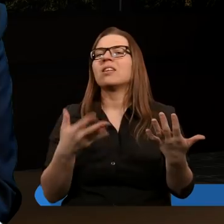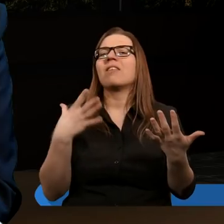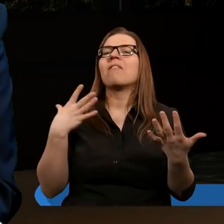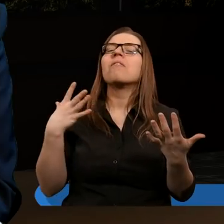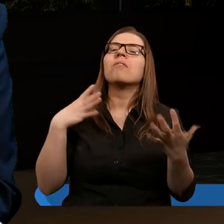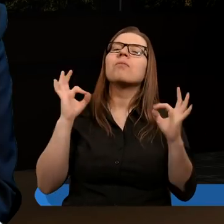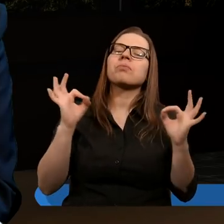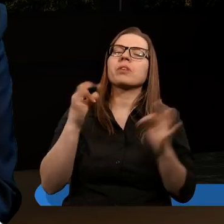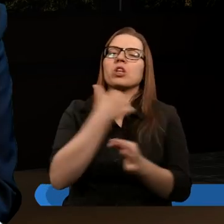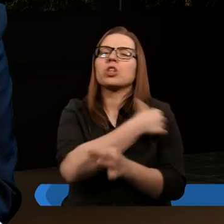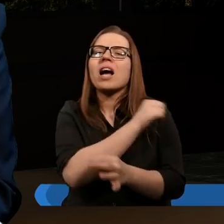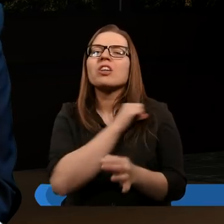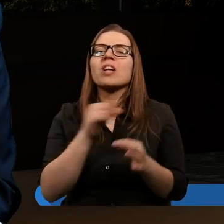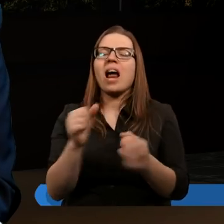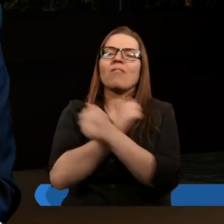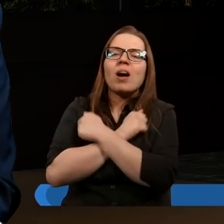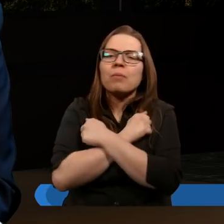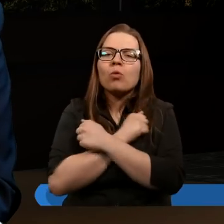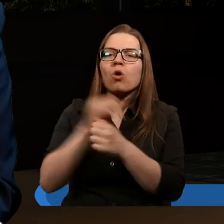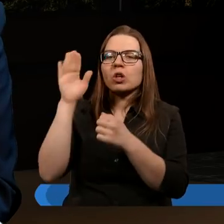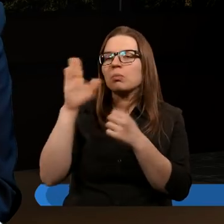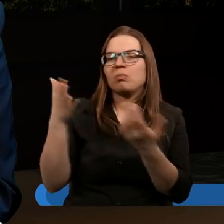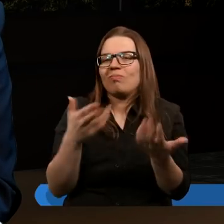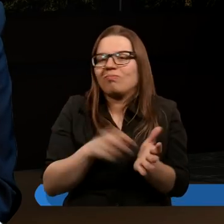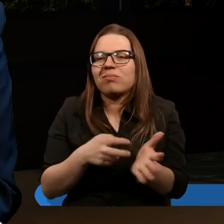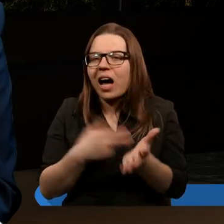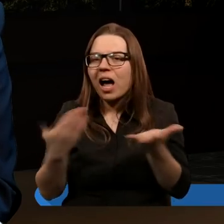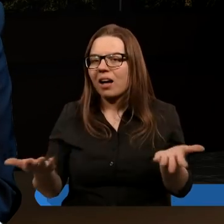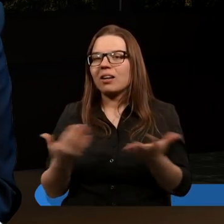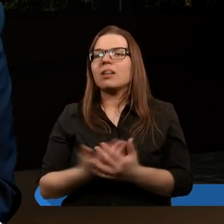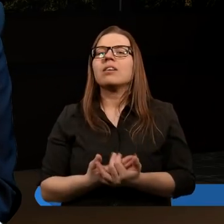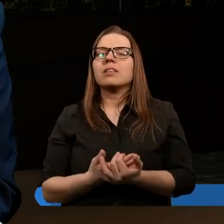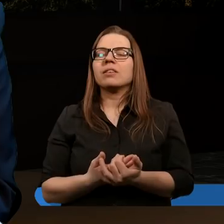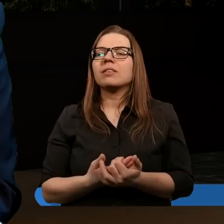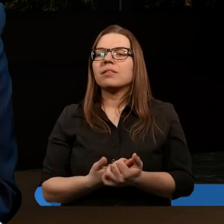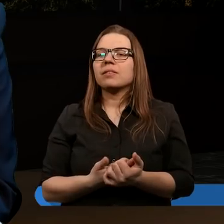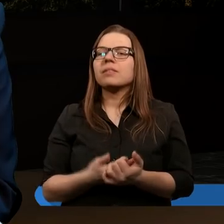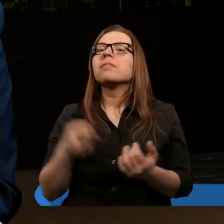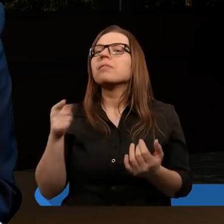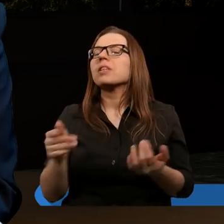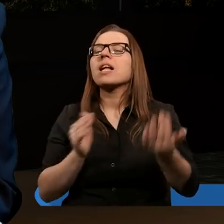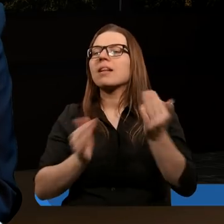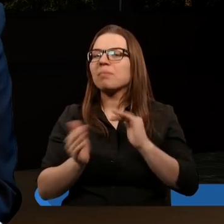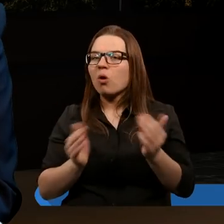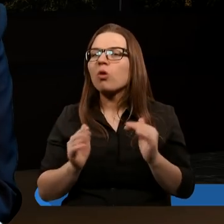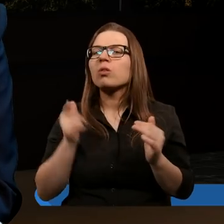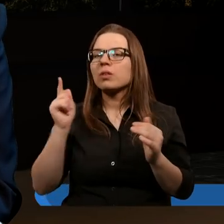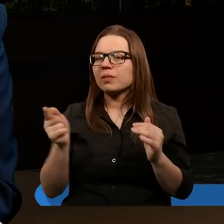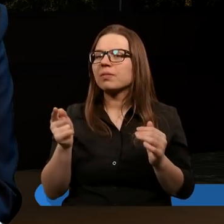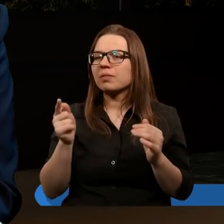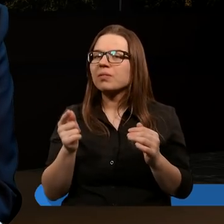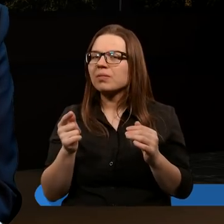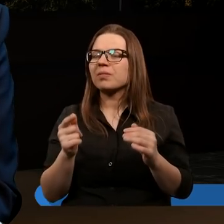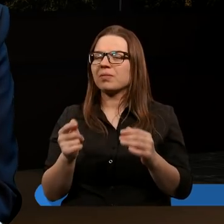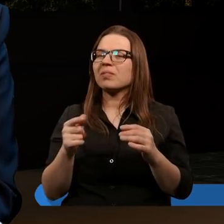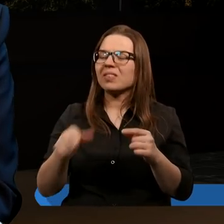chrześcijaństwa, kochania i miłości do Boga i w ten sposób jakby zostały